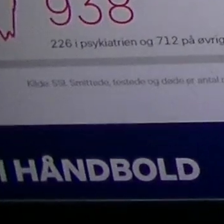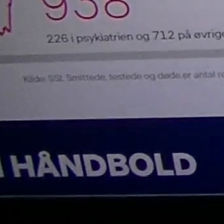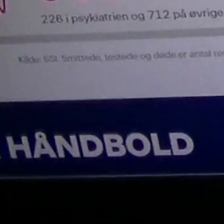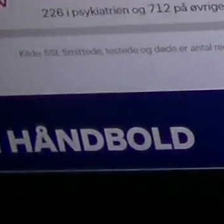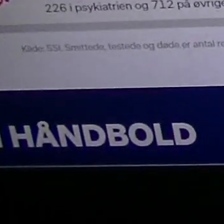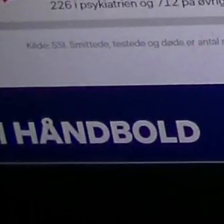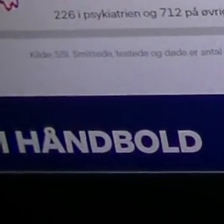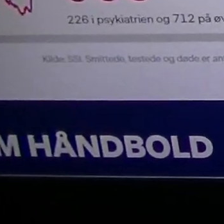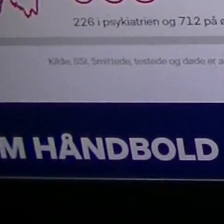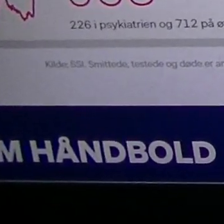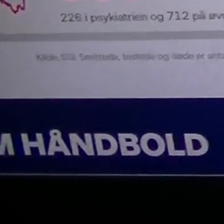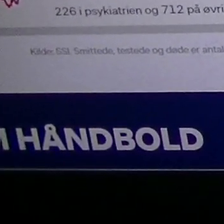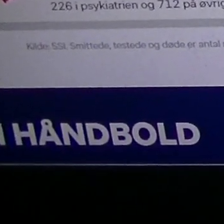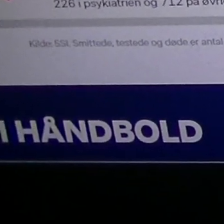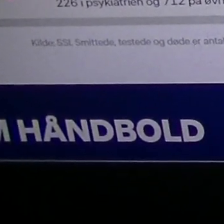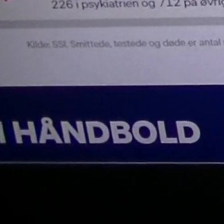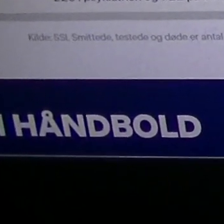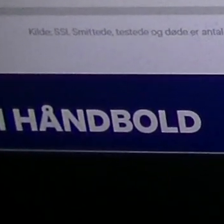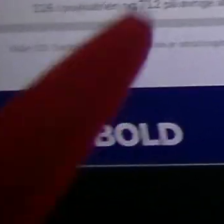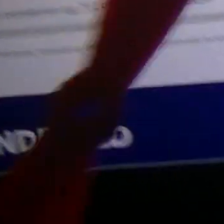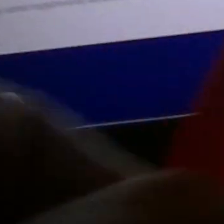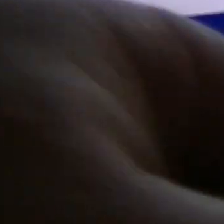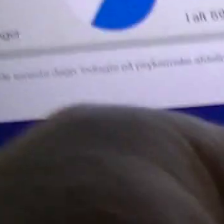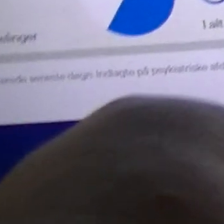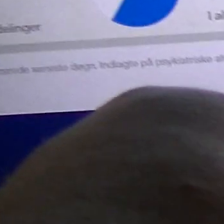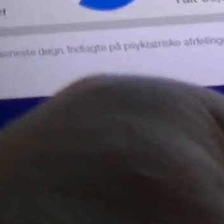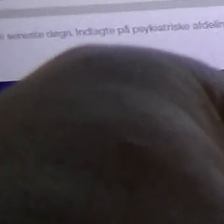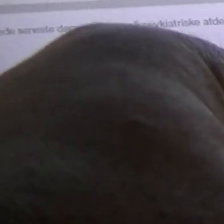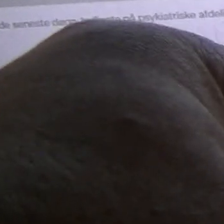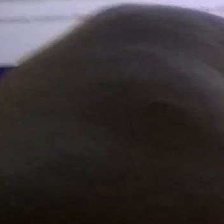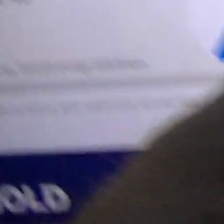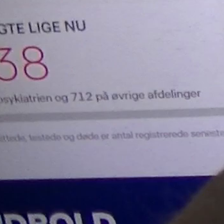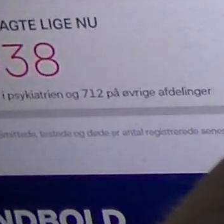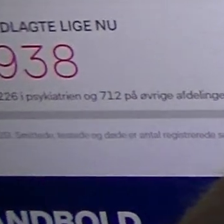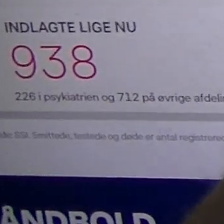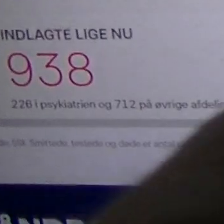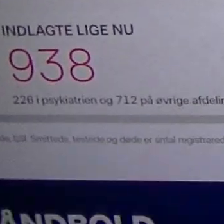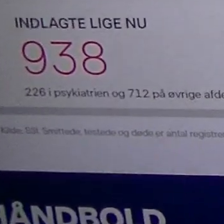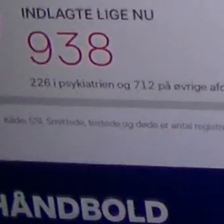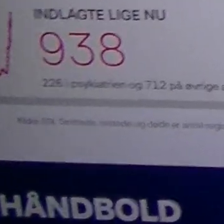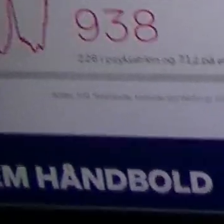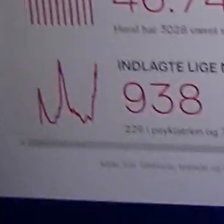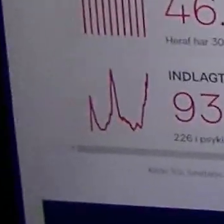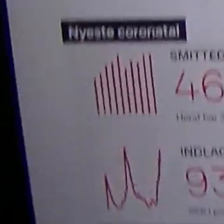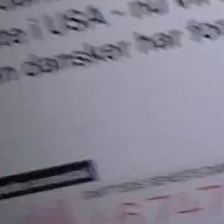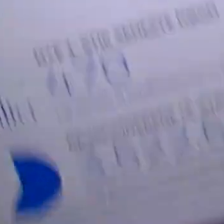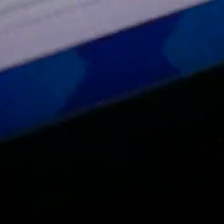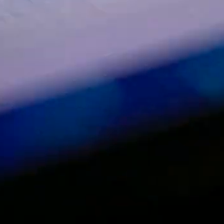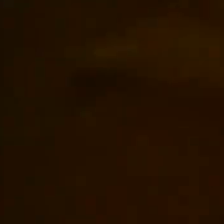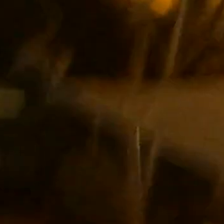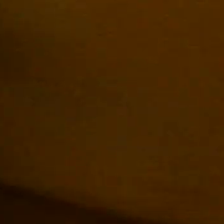nede jo. Jeg synes ikke man kan se. Jeg synes også man skal se på, hvor mange dør det der. Problemet er, at man dør det her.